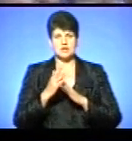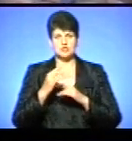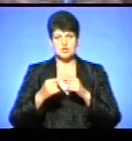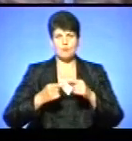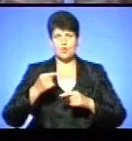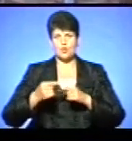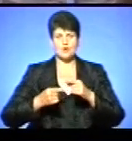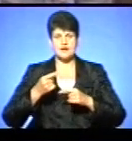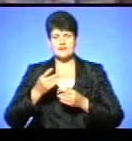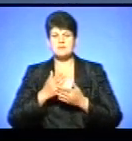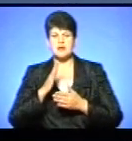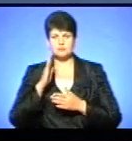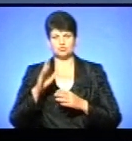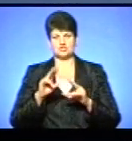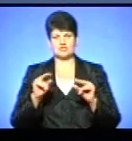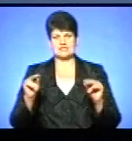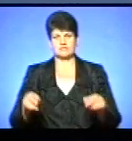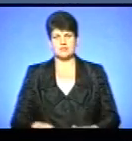має бути щасливим.